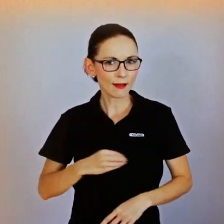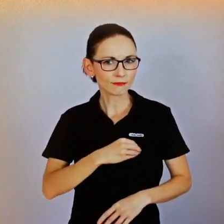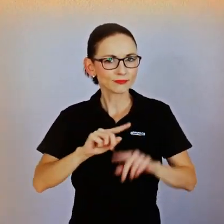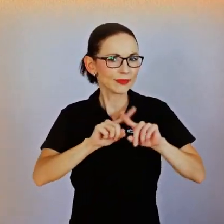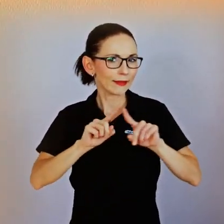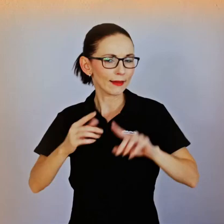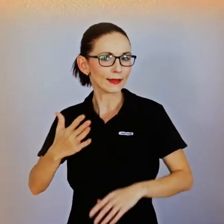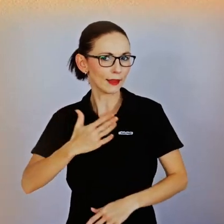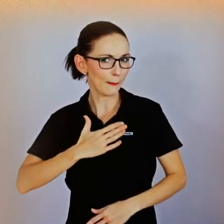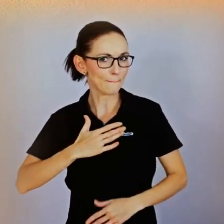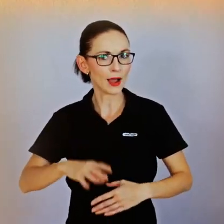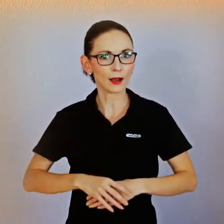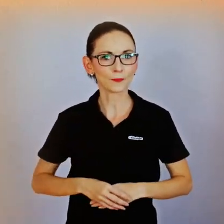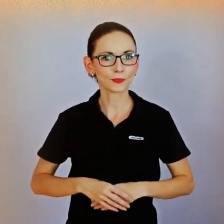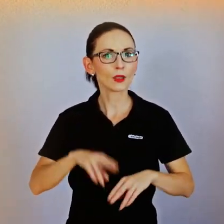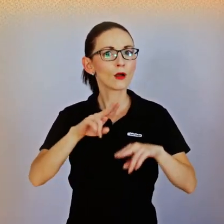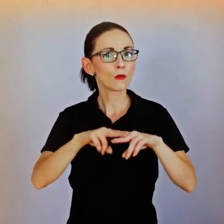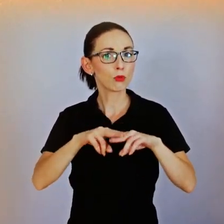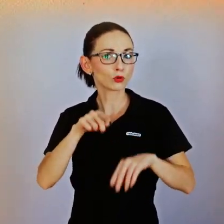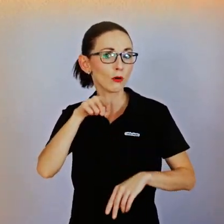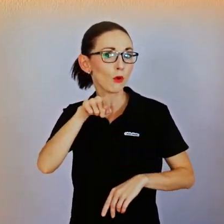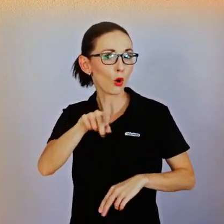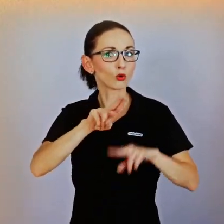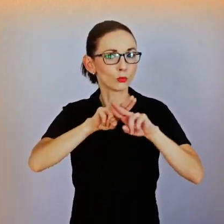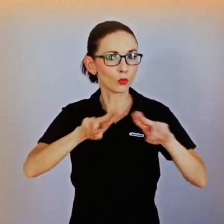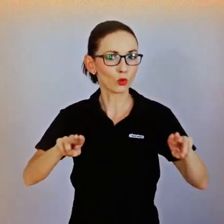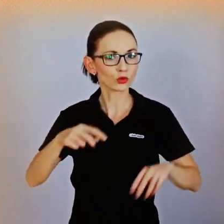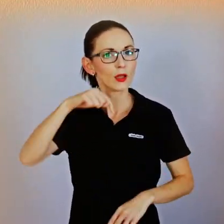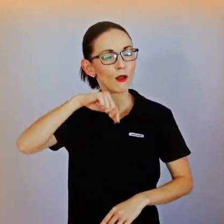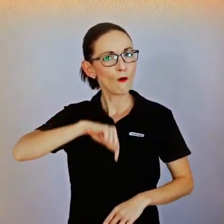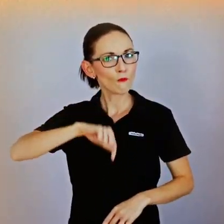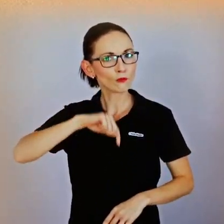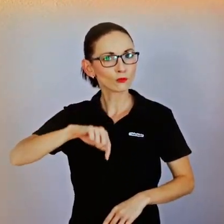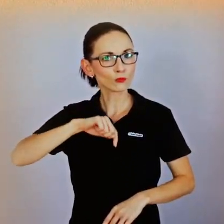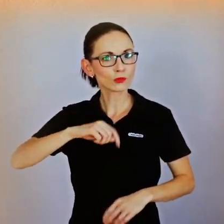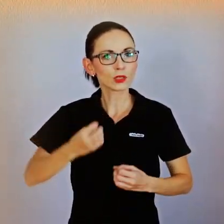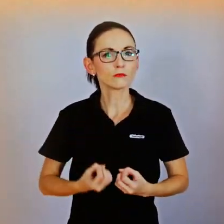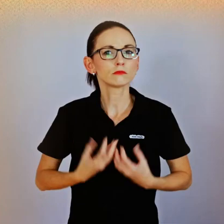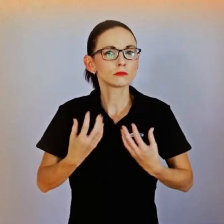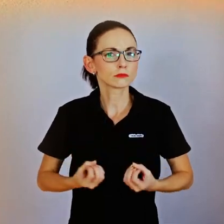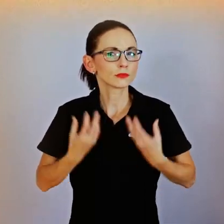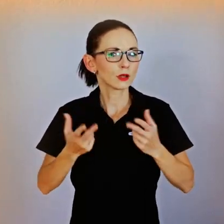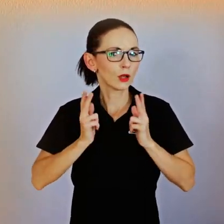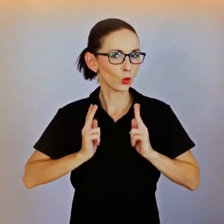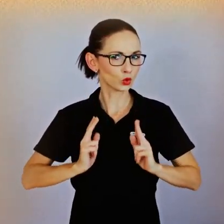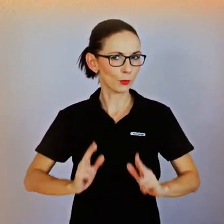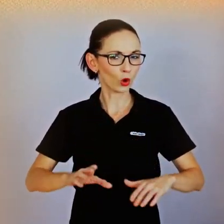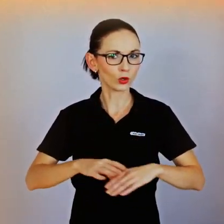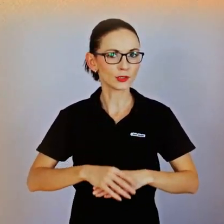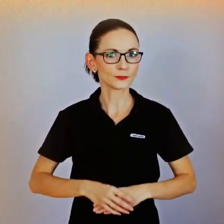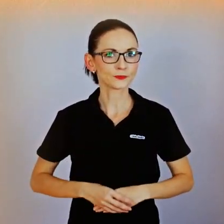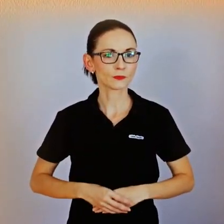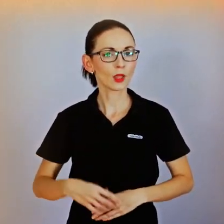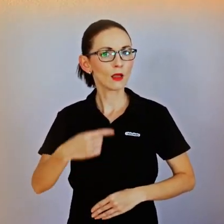pojem, který obsahuje spoustu oblastí, na kterých se s těmi lidmi dá pracovat nebo komunikovat s nimi.